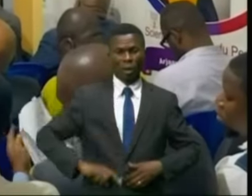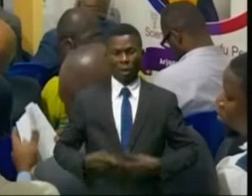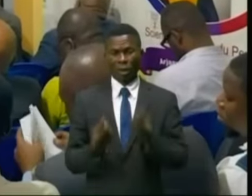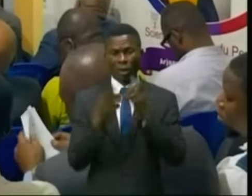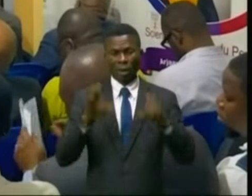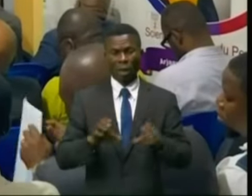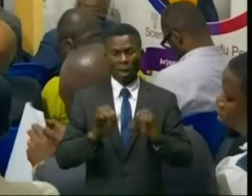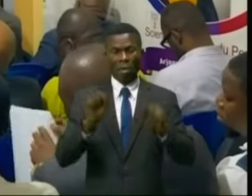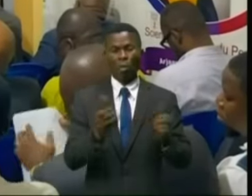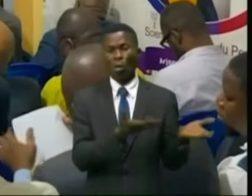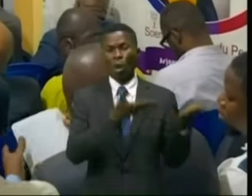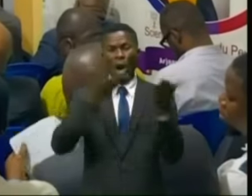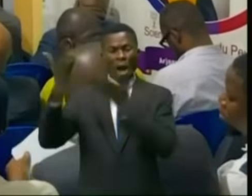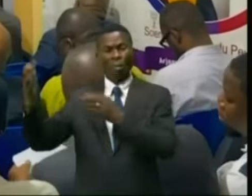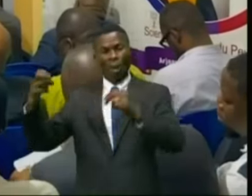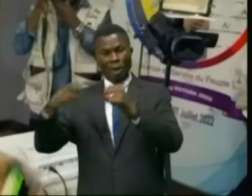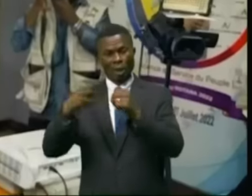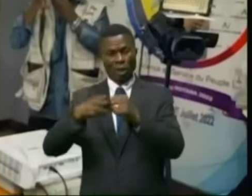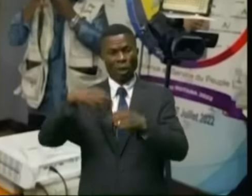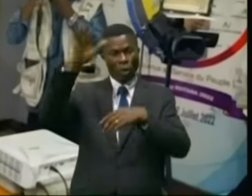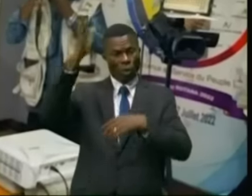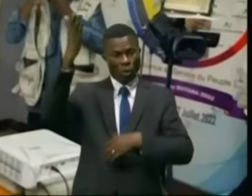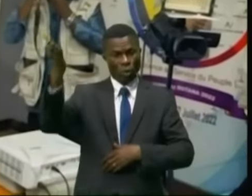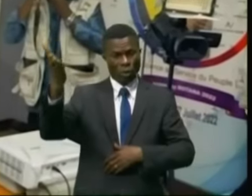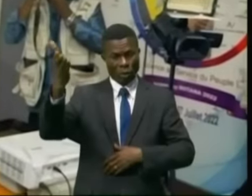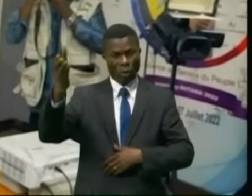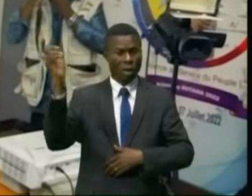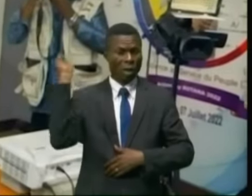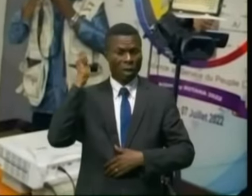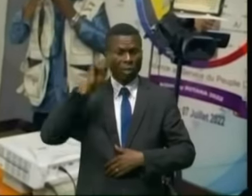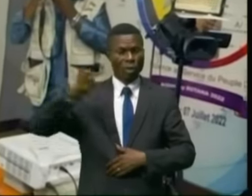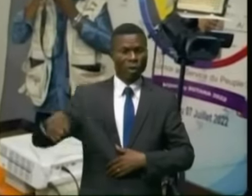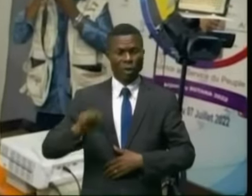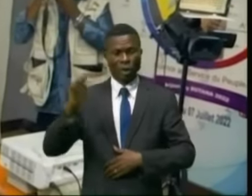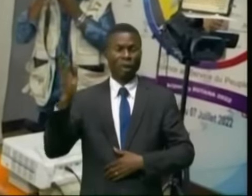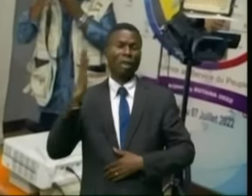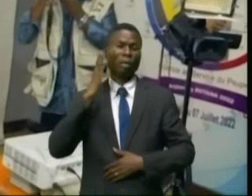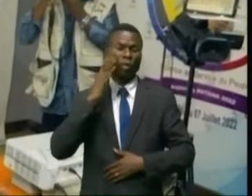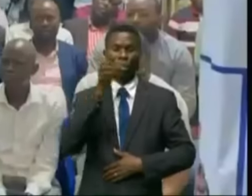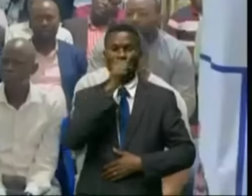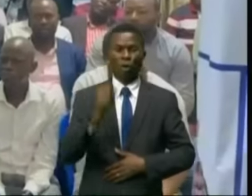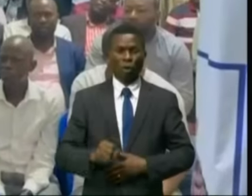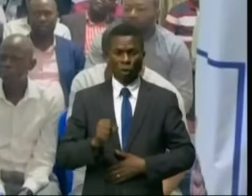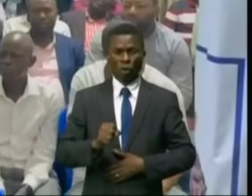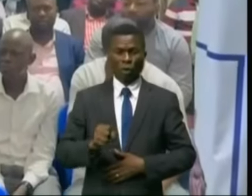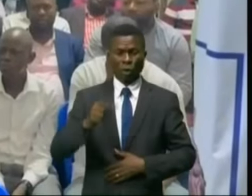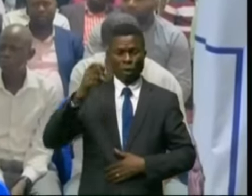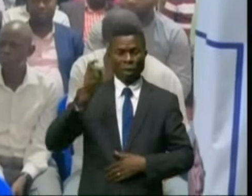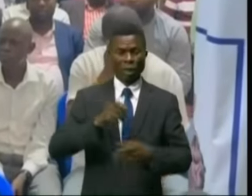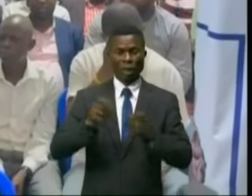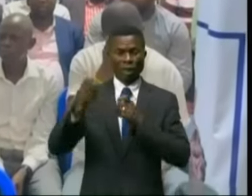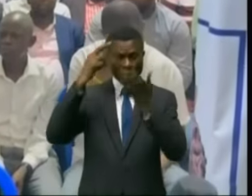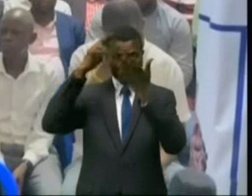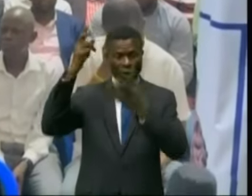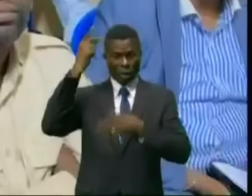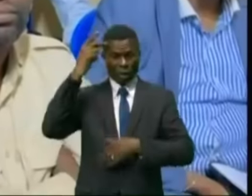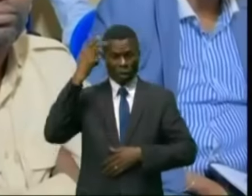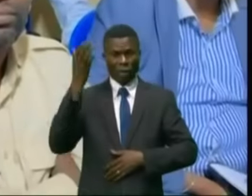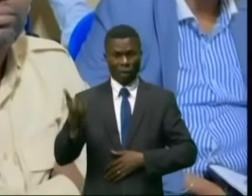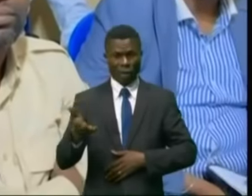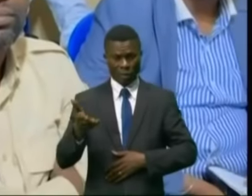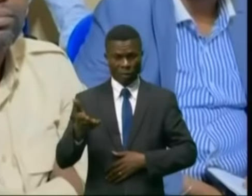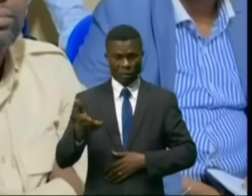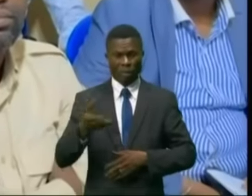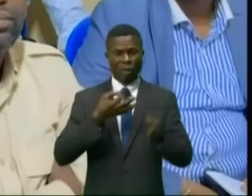courants du barrage des grands ingas à l'étranger, les professeurs Jean-Marie Béadoyen de la faculté de polytechnique de l'université de Kinshasa